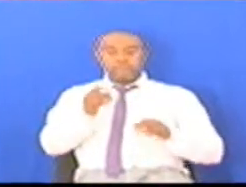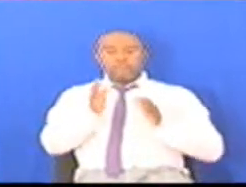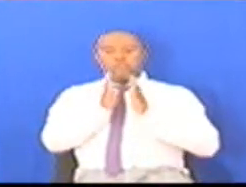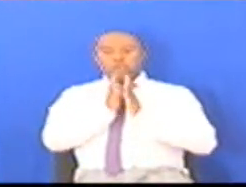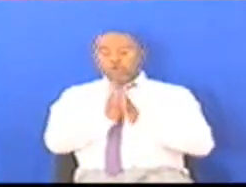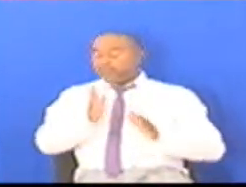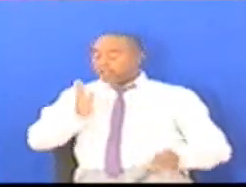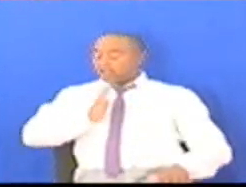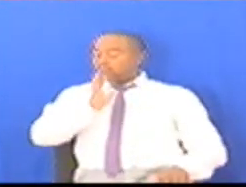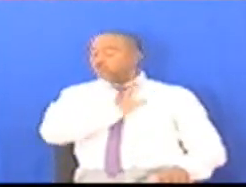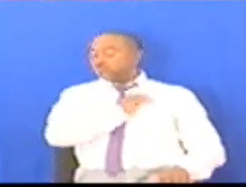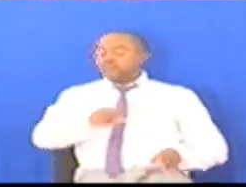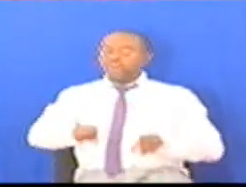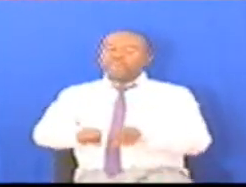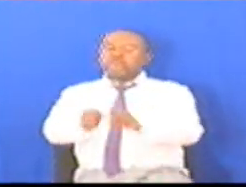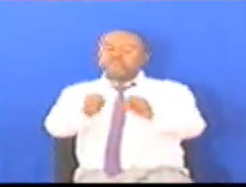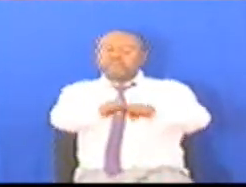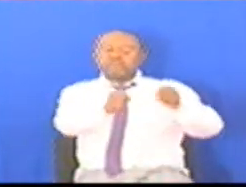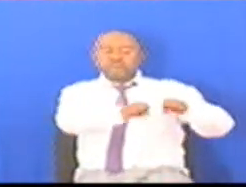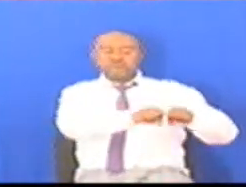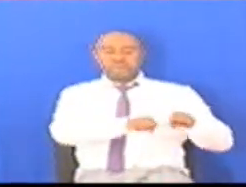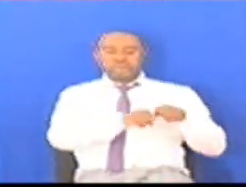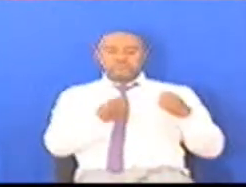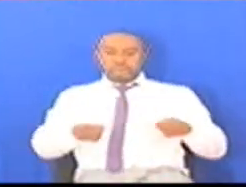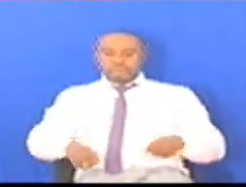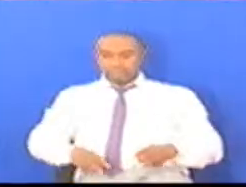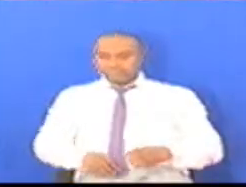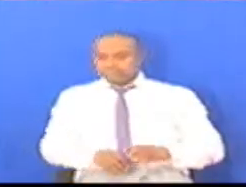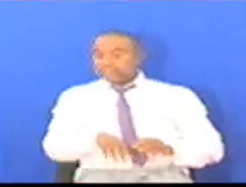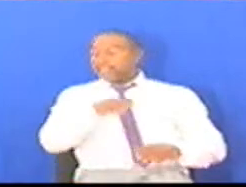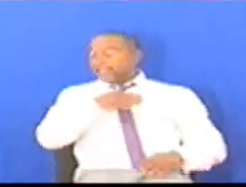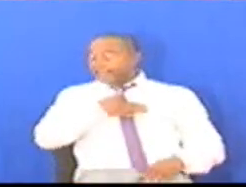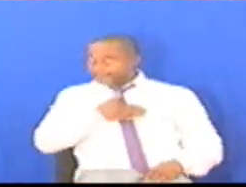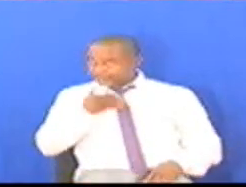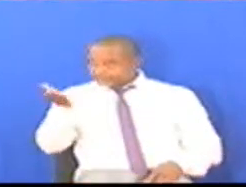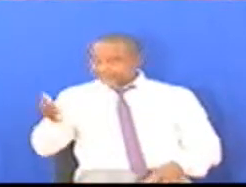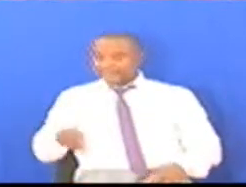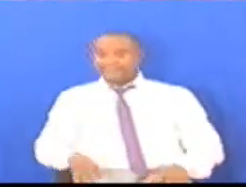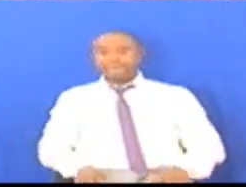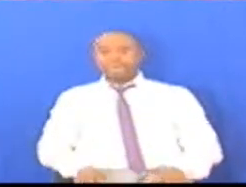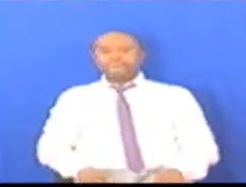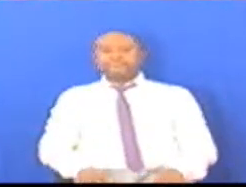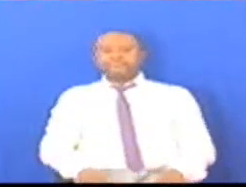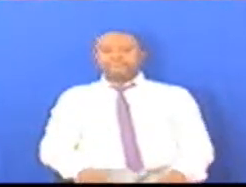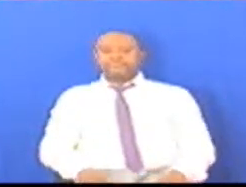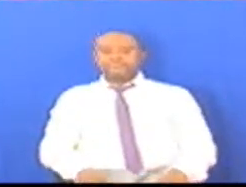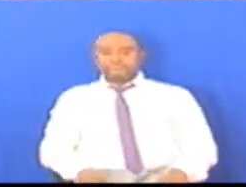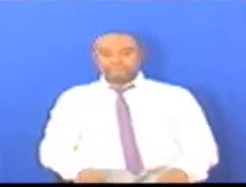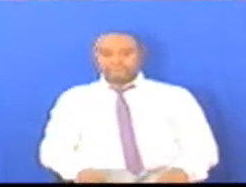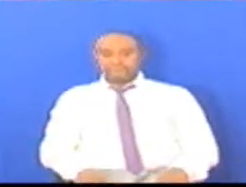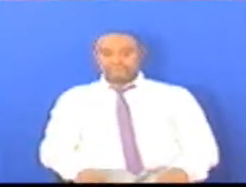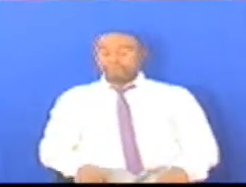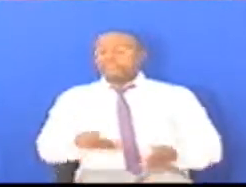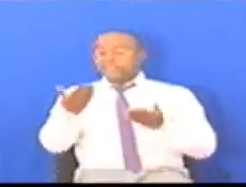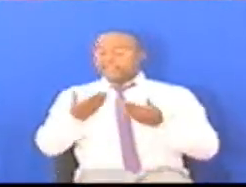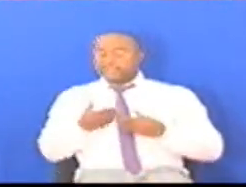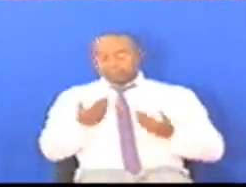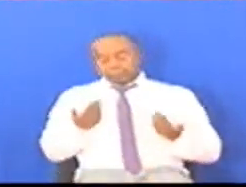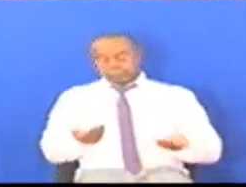zote zivunje Asante mwishmiwa speaker Salma kikwete,